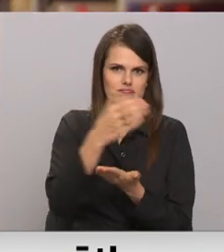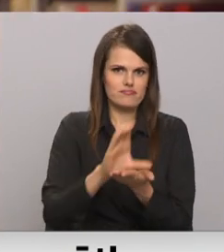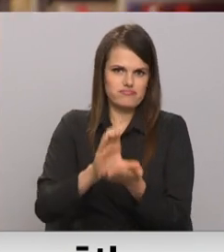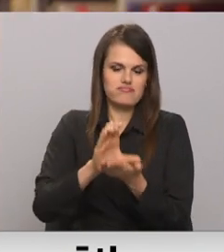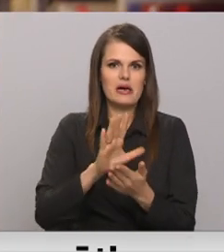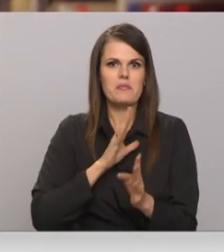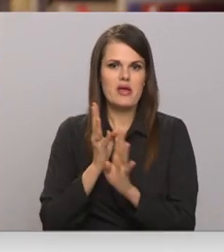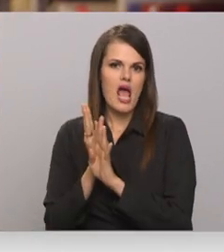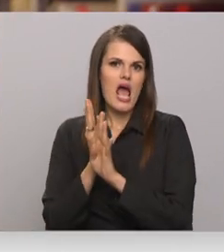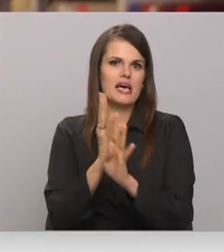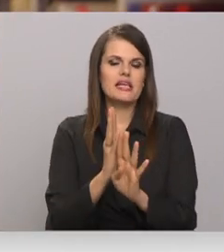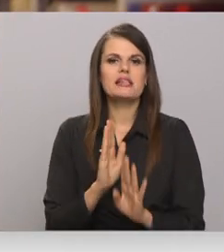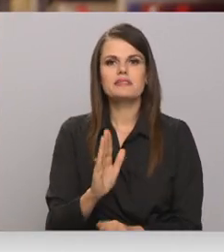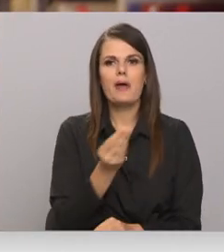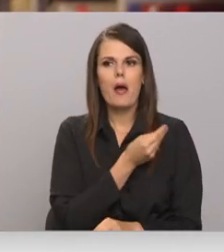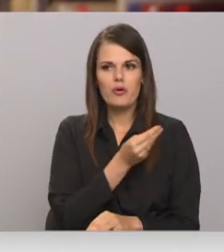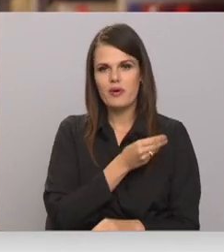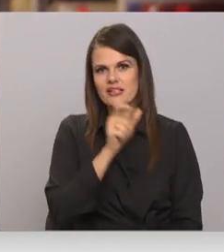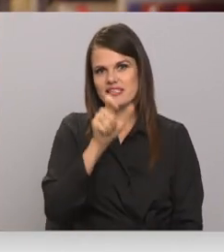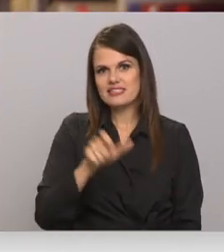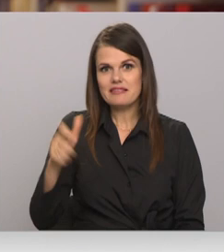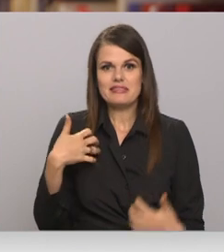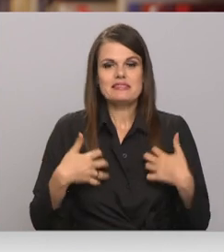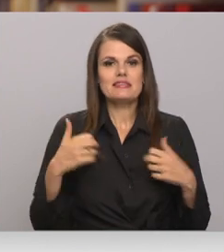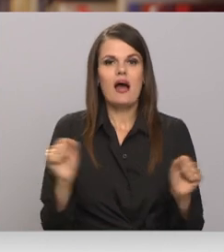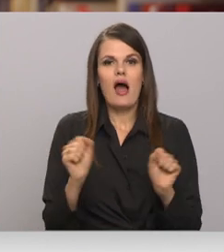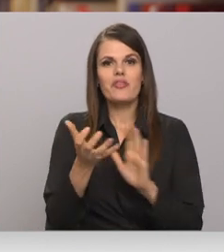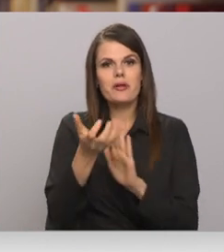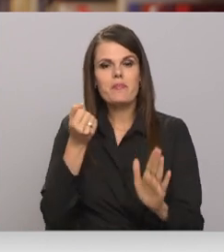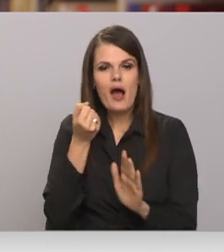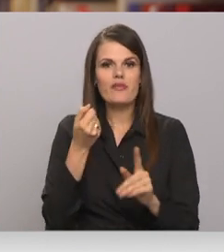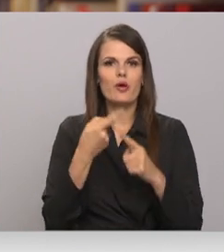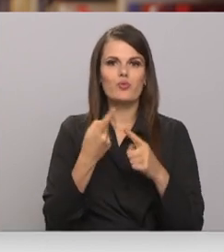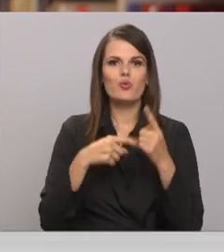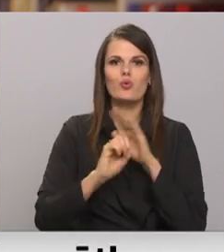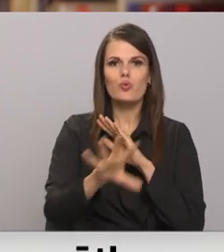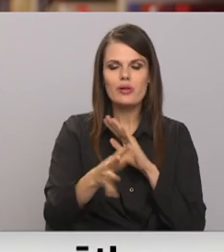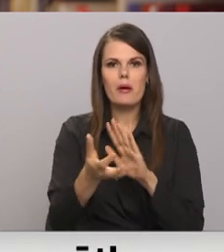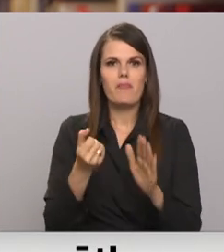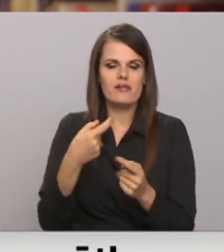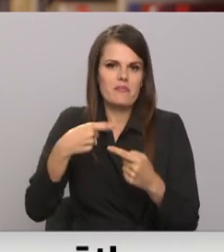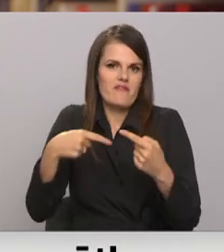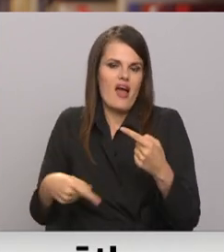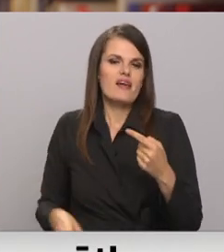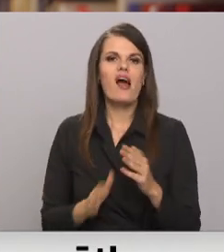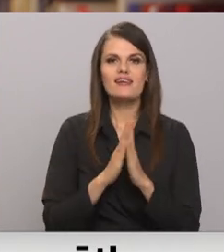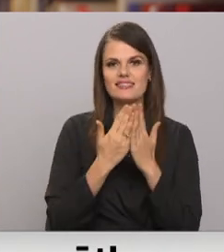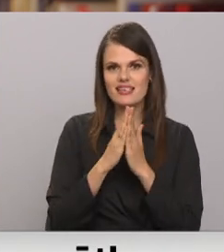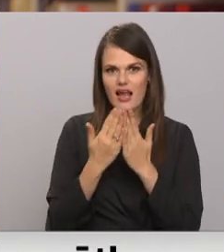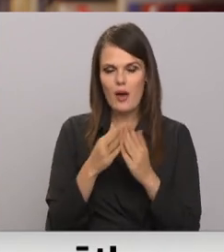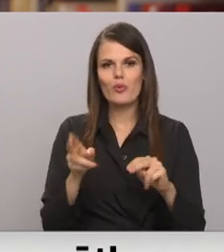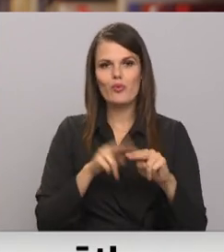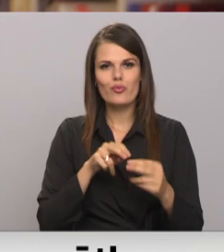pat rindas pie abunamenta un cilvēki steidza paņemt, nodot, paņemt pat vairākas grāmatas un